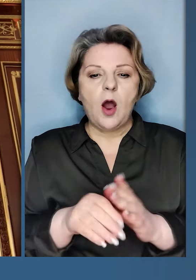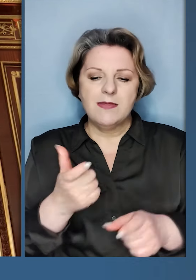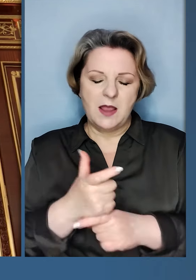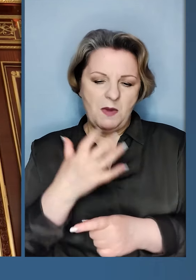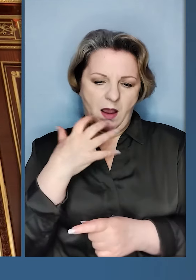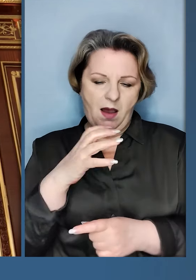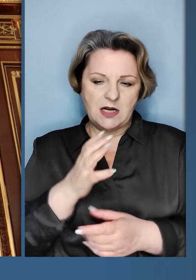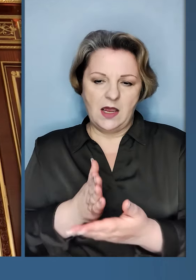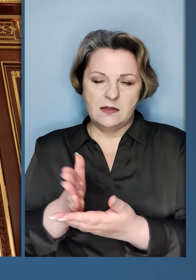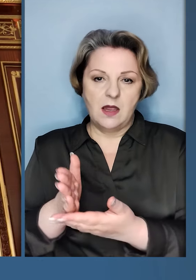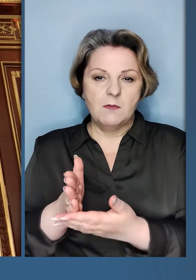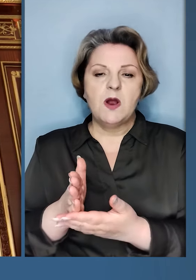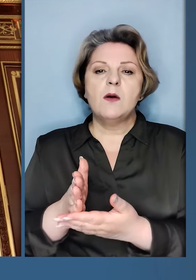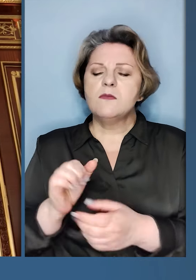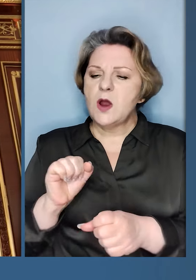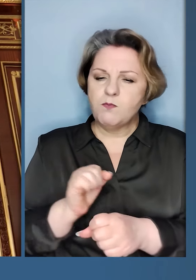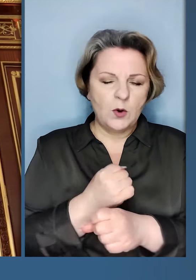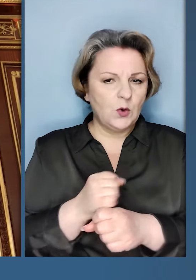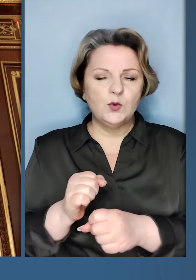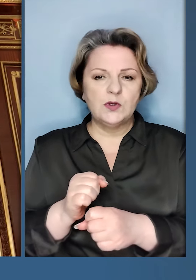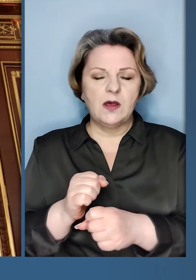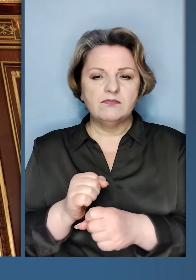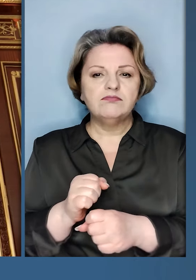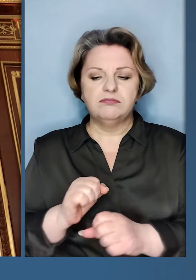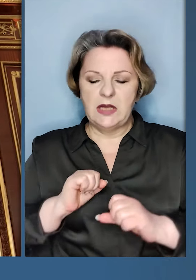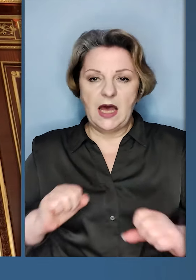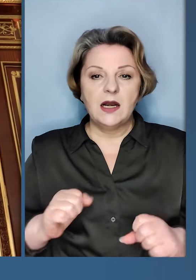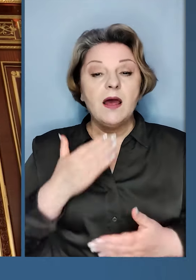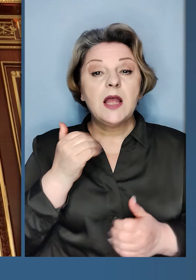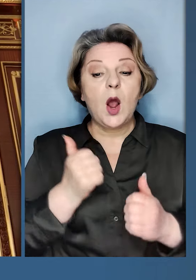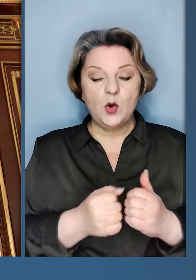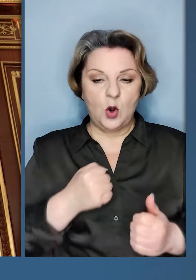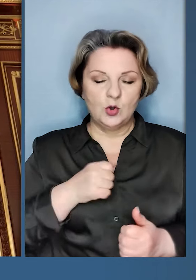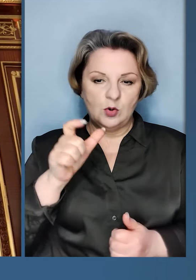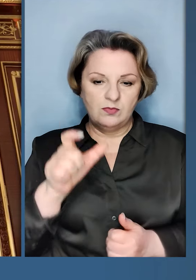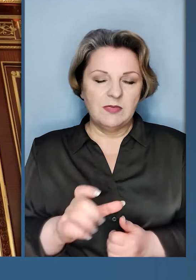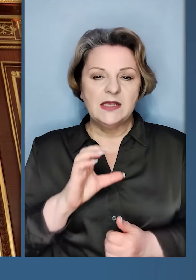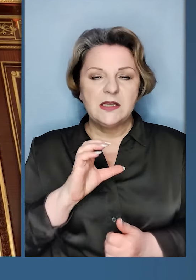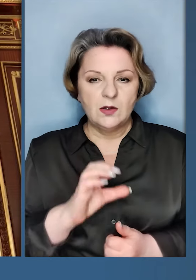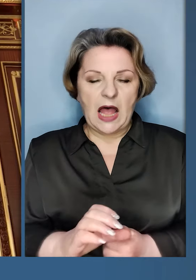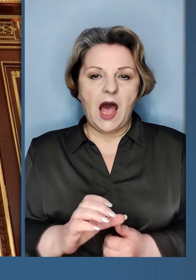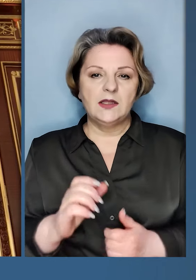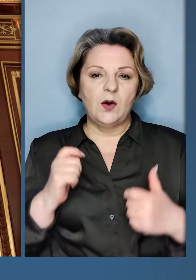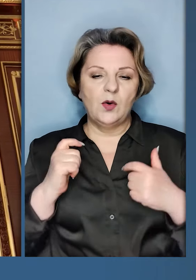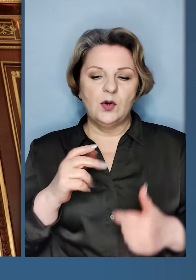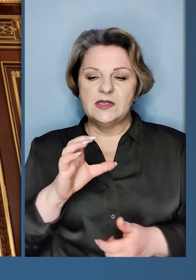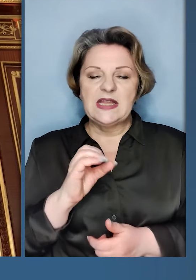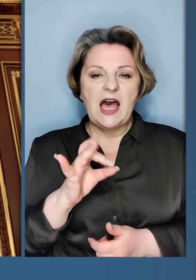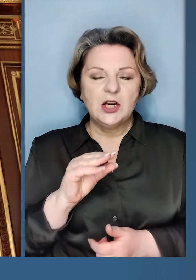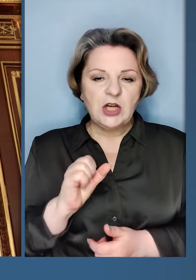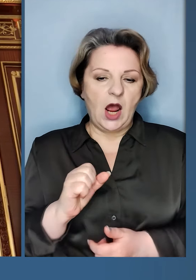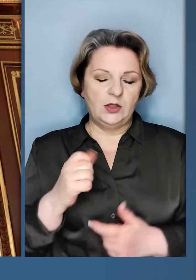гарячих напрямках. І б'ються дійсно героїчно. Дякую кожному солдату, сержанту, офіцеру та